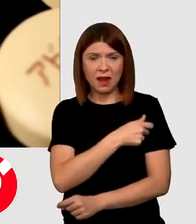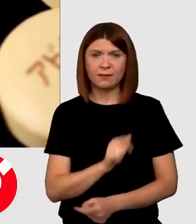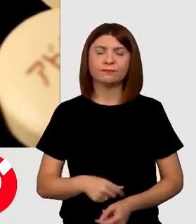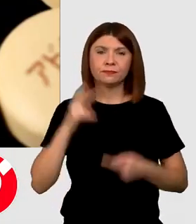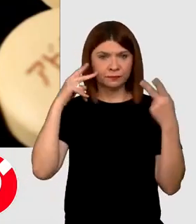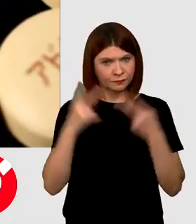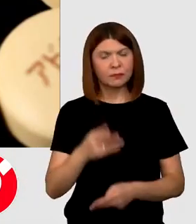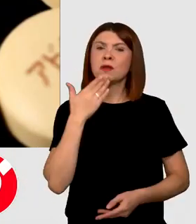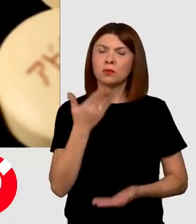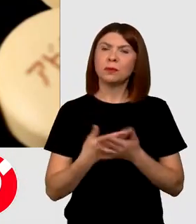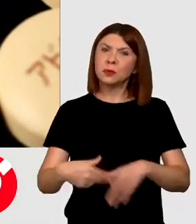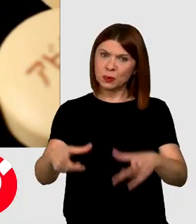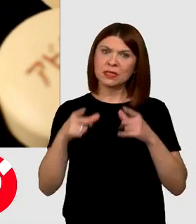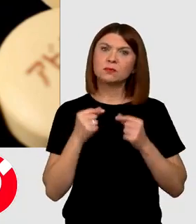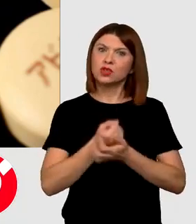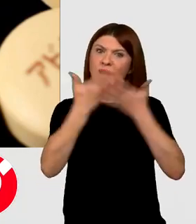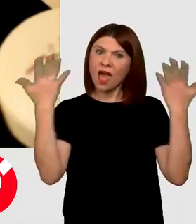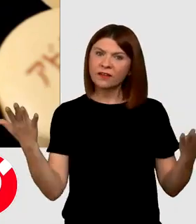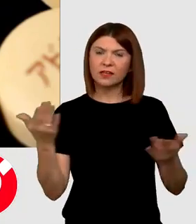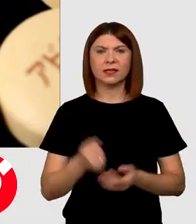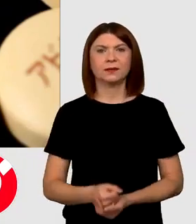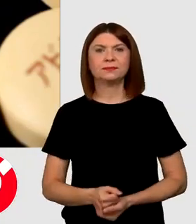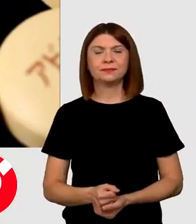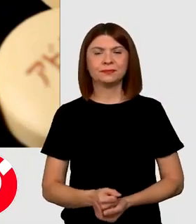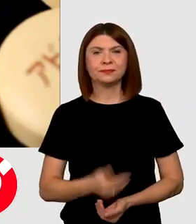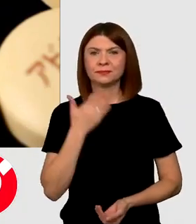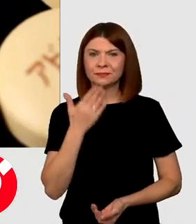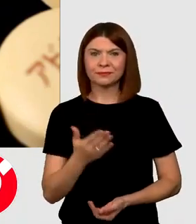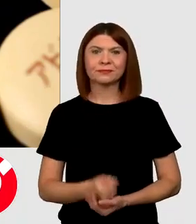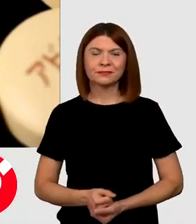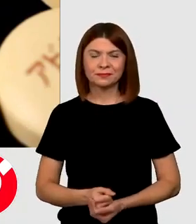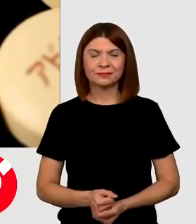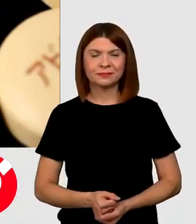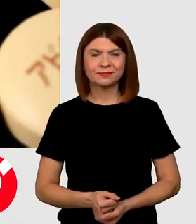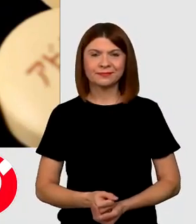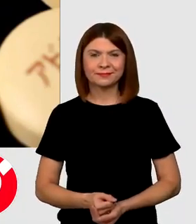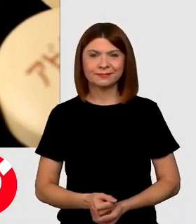Așa este. Vă mulțumesc pentru aceste clarificări și pentru intervenție. Cu precere, foarte bune. La revedere. următoarea rețetă.